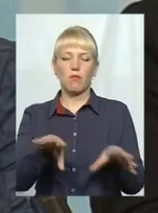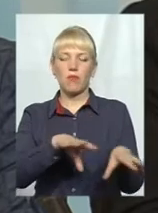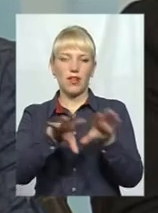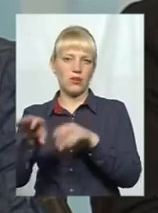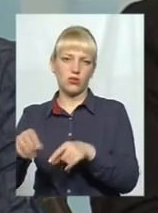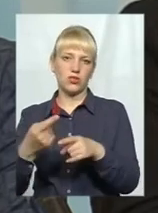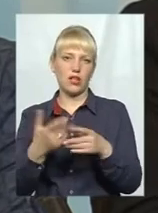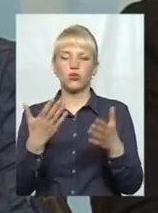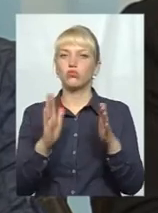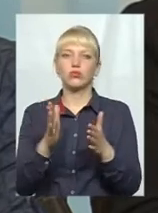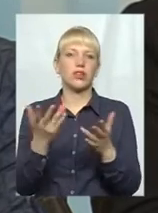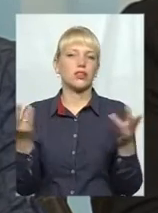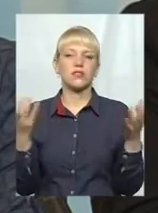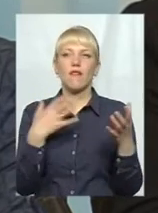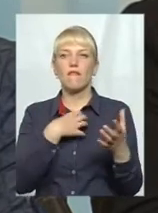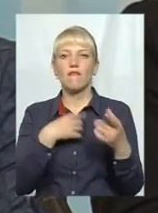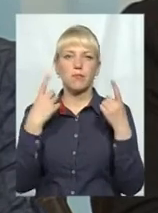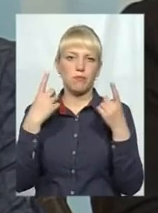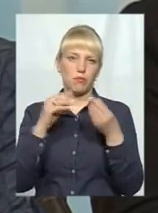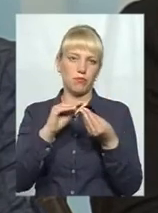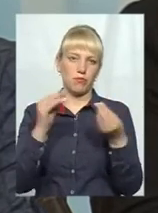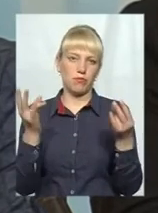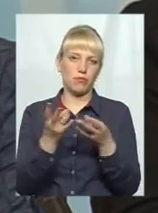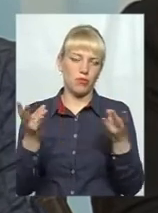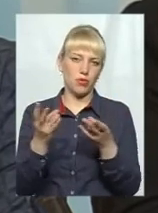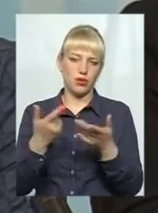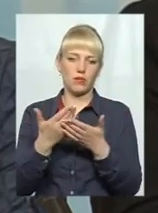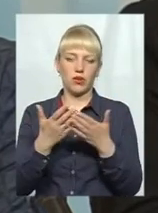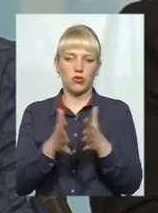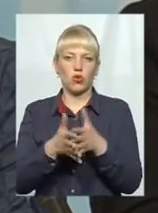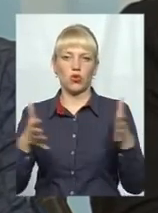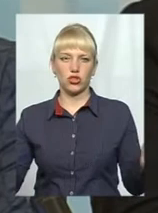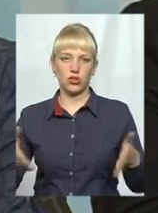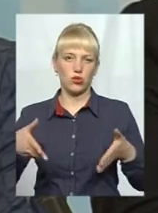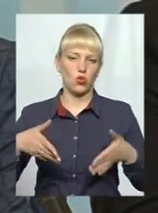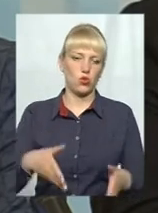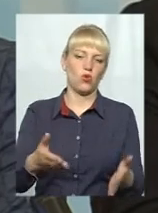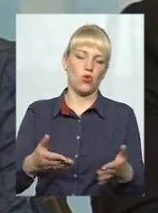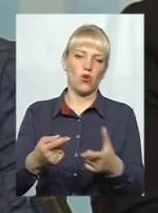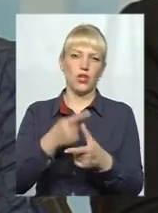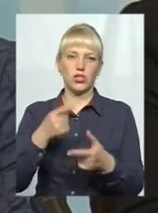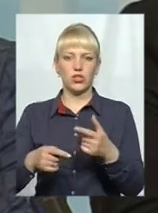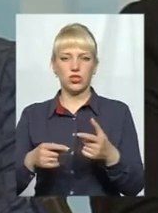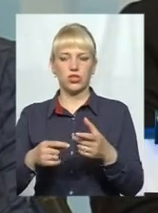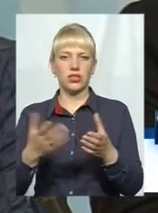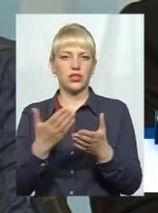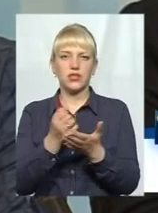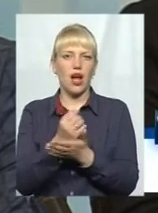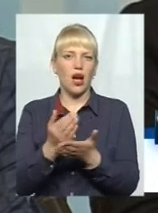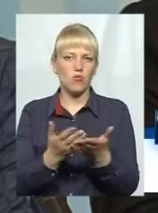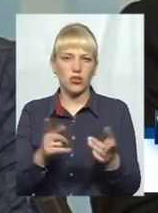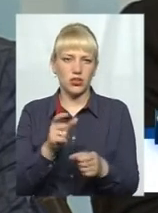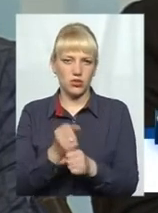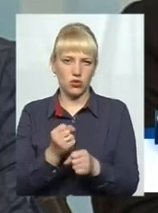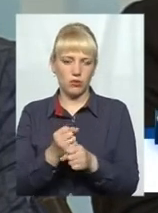в розширенні дороги, відповідно, або, можливо, ще якесь там прокладання комунікацій, тоді, можливо, таке питання стане. На даний час такі